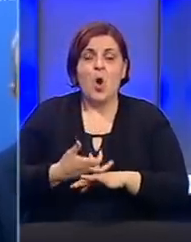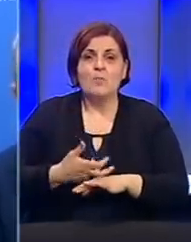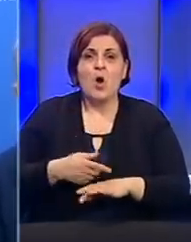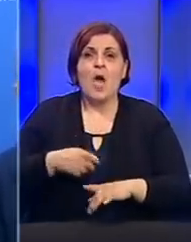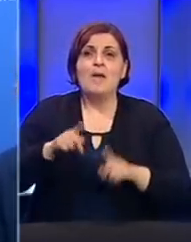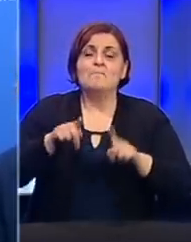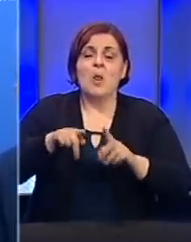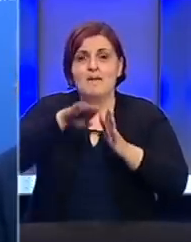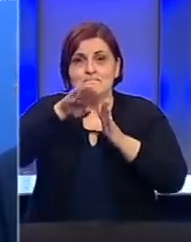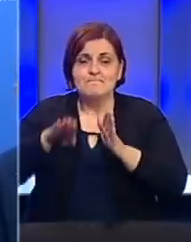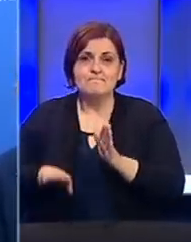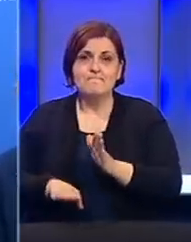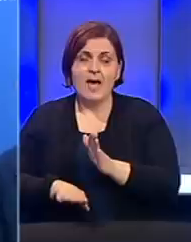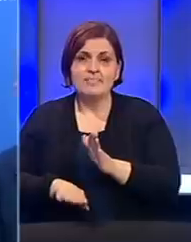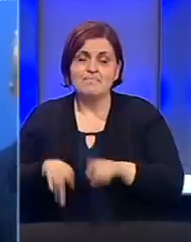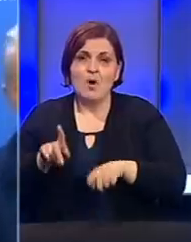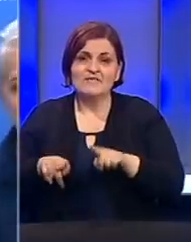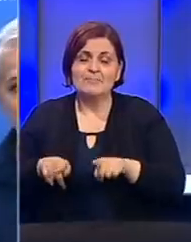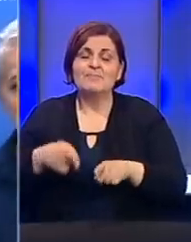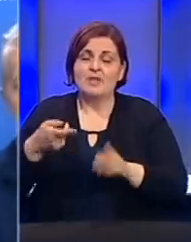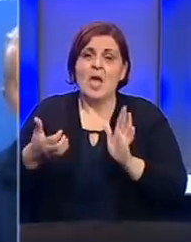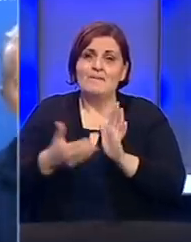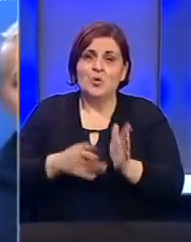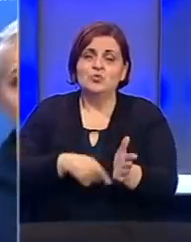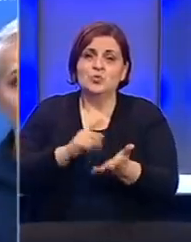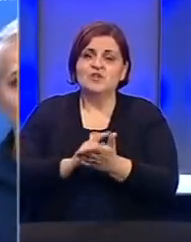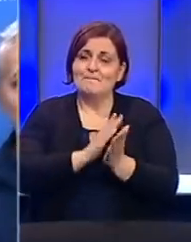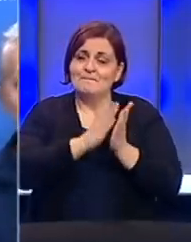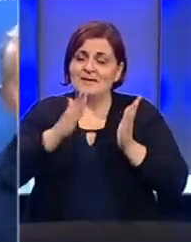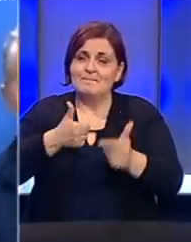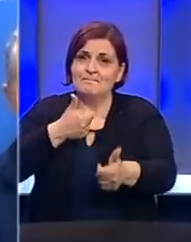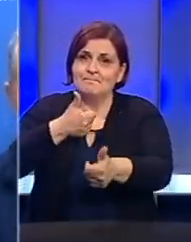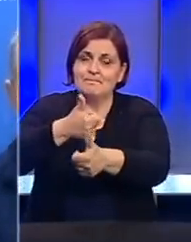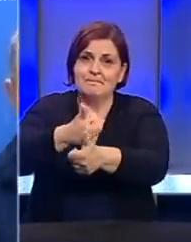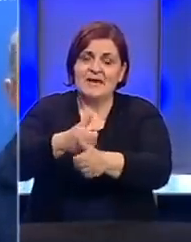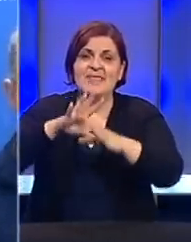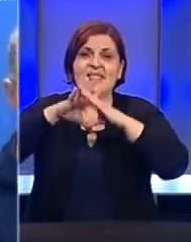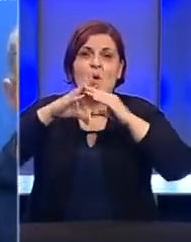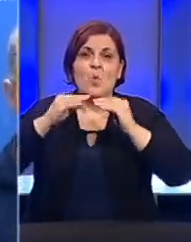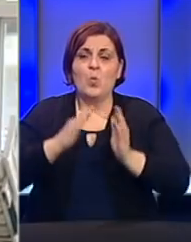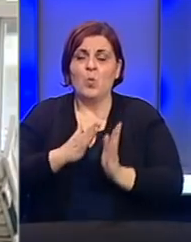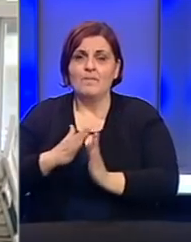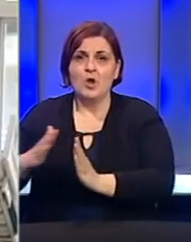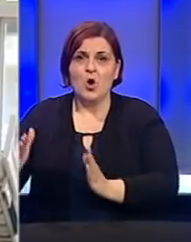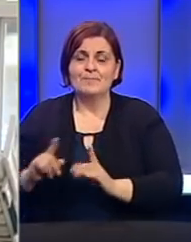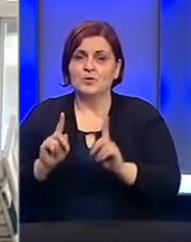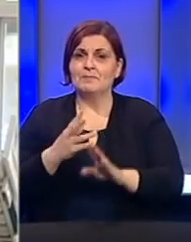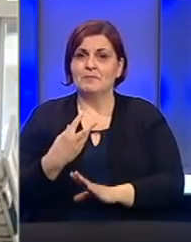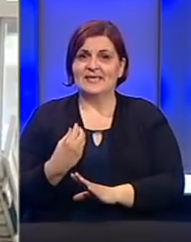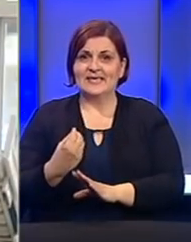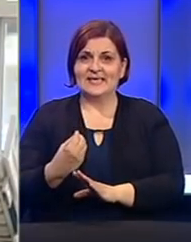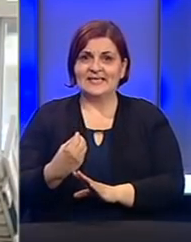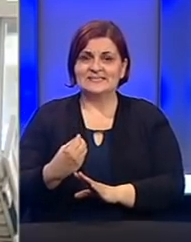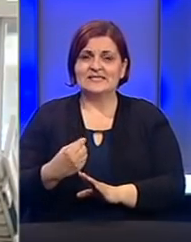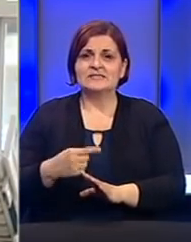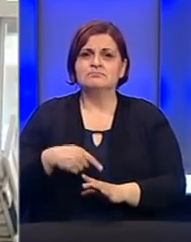je taj broj manji, tako da je potrebno na dužem vremenskom periodu pratiti ukupne trendove. U Republici Srpskoj